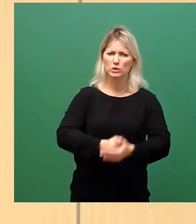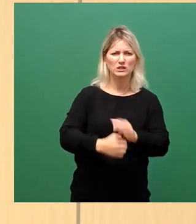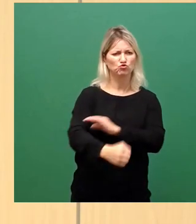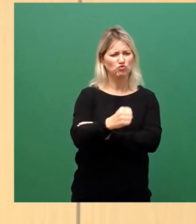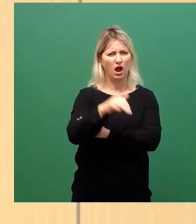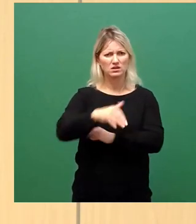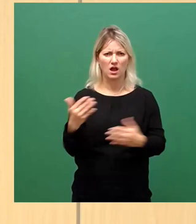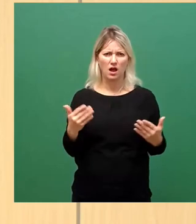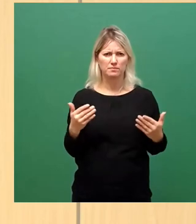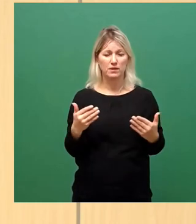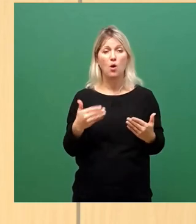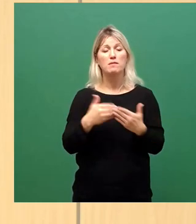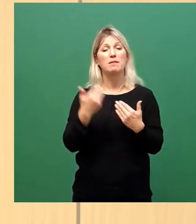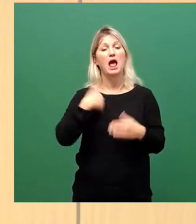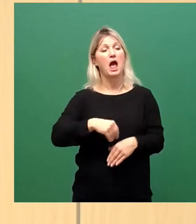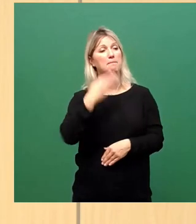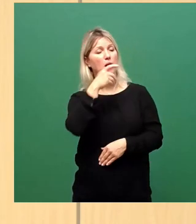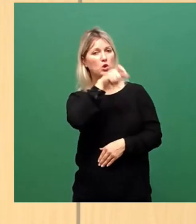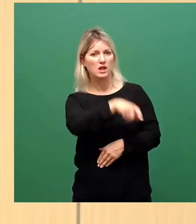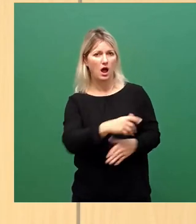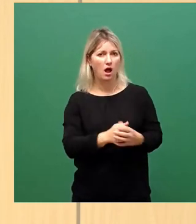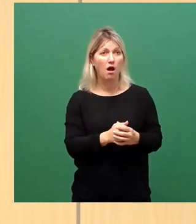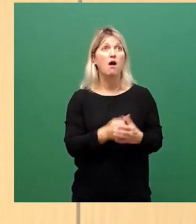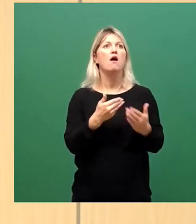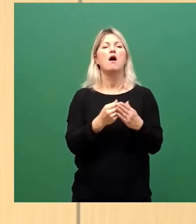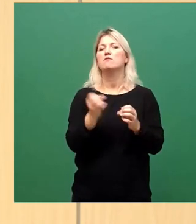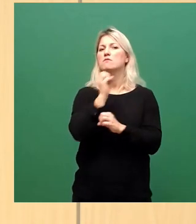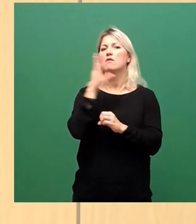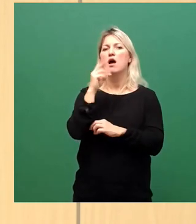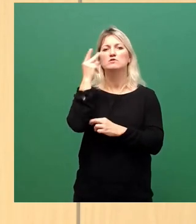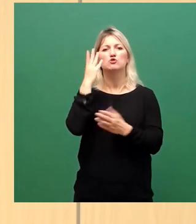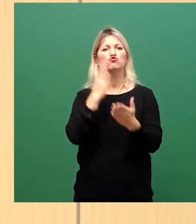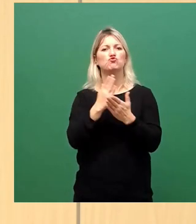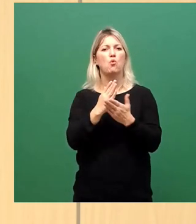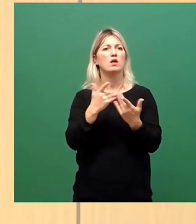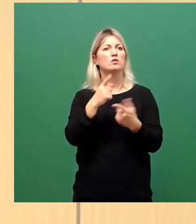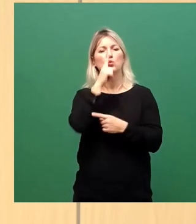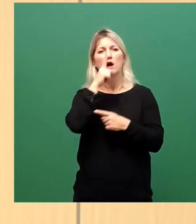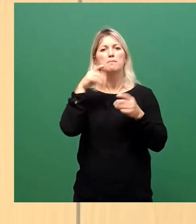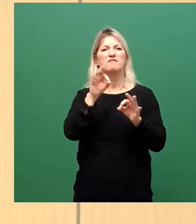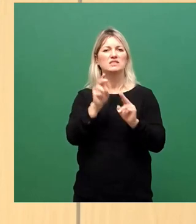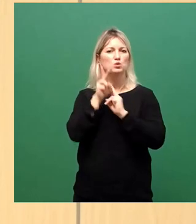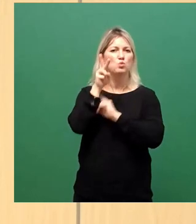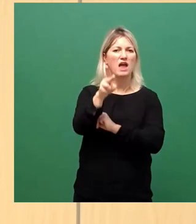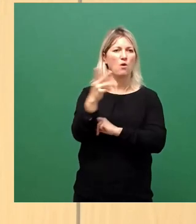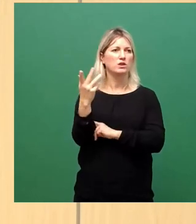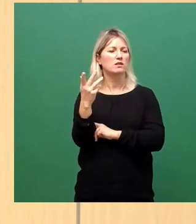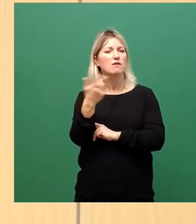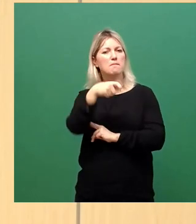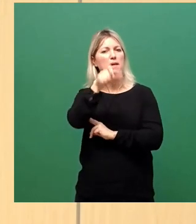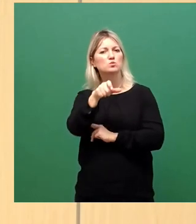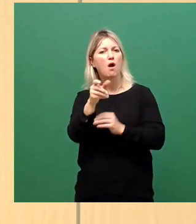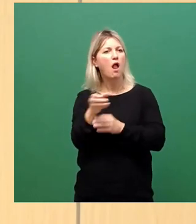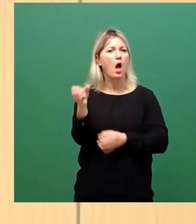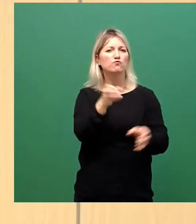natürlich kann man nicht in zwei Wochen ein Personal abstocken, aber in zwei Monaten kann man es. Und deswegen haben wir